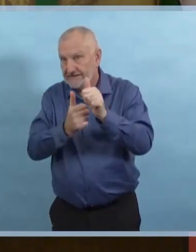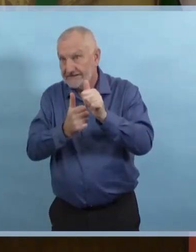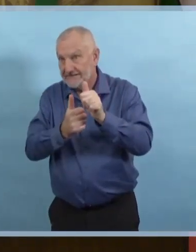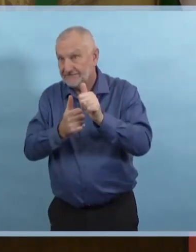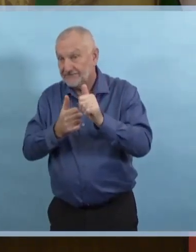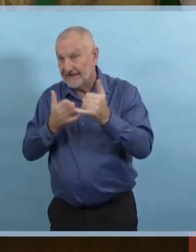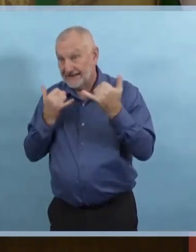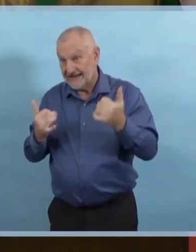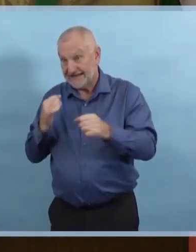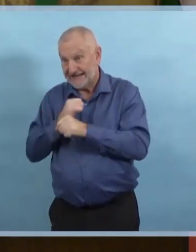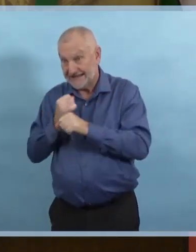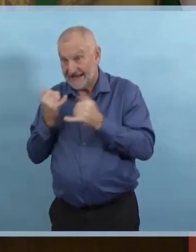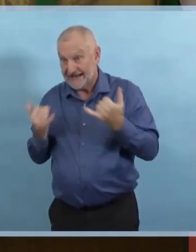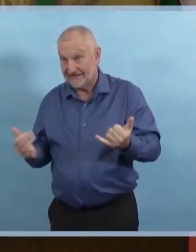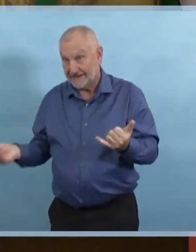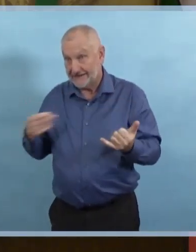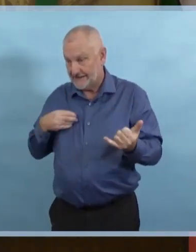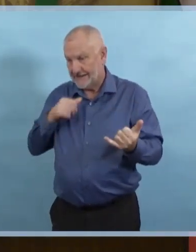Kelly.